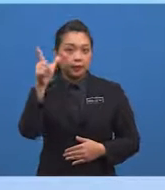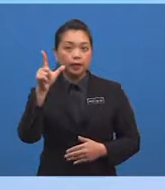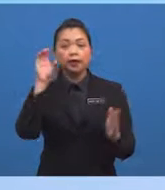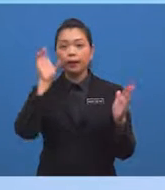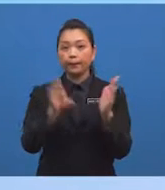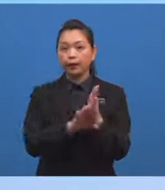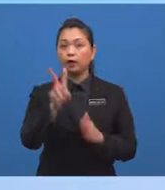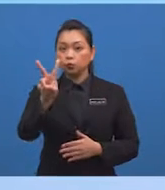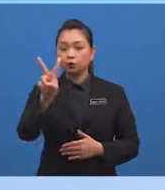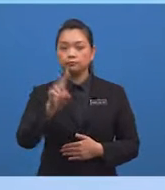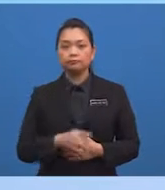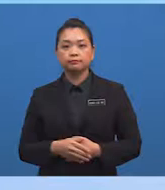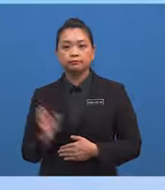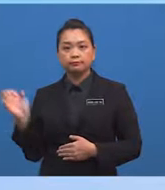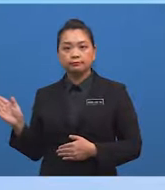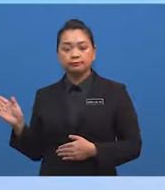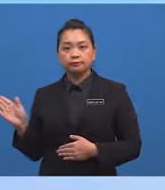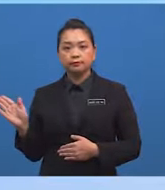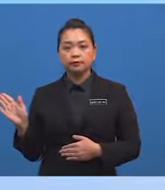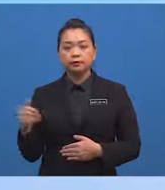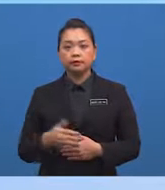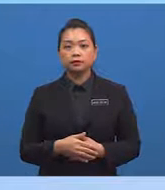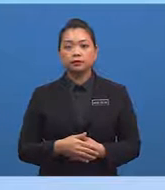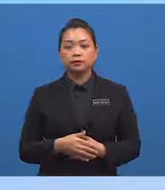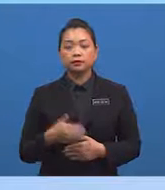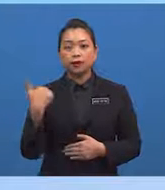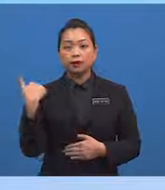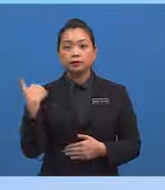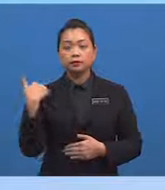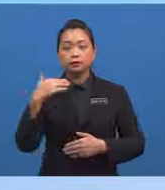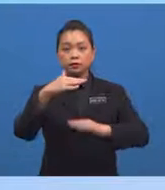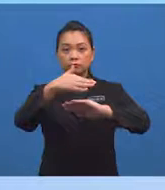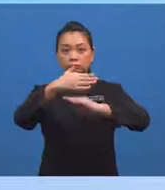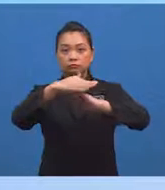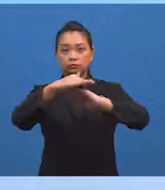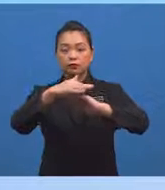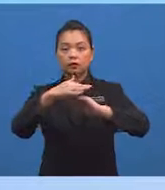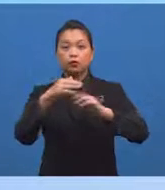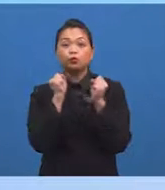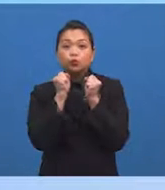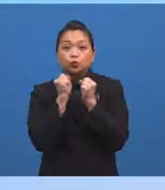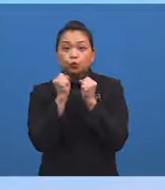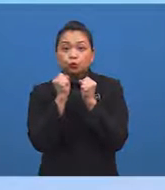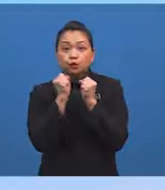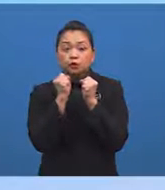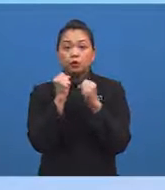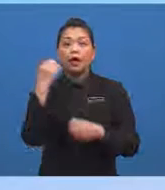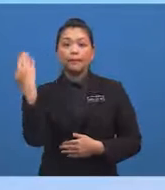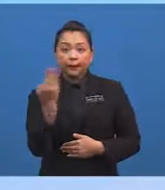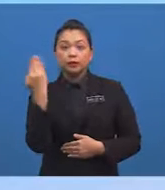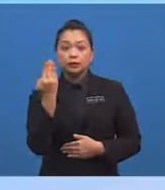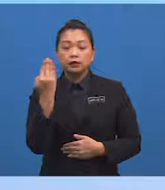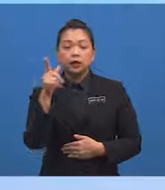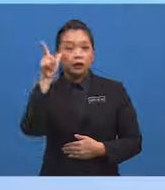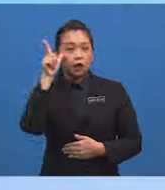gambar yang kedua Gambar ini menunjukkan jeriji penghawa dingin Yang biasa dilihat